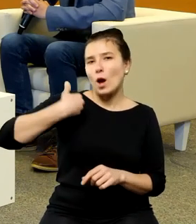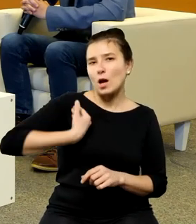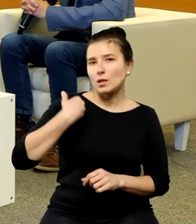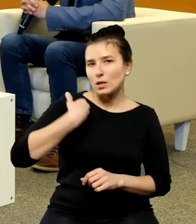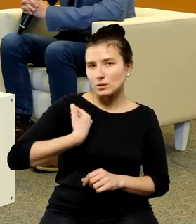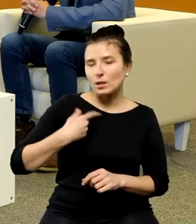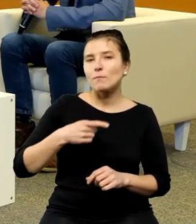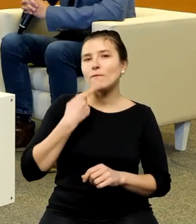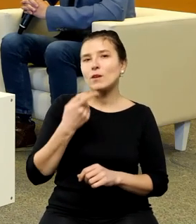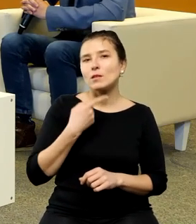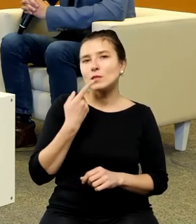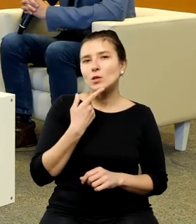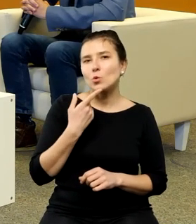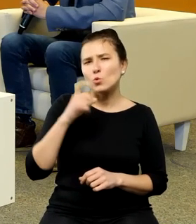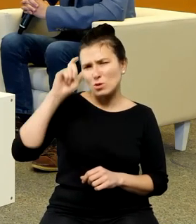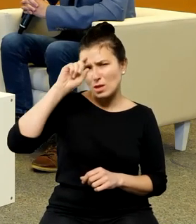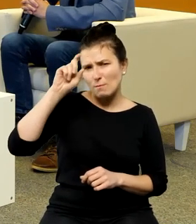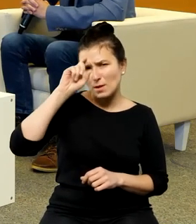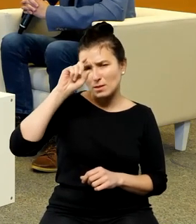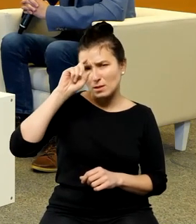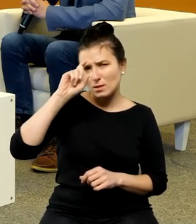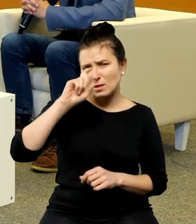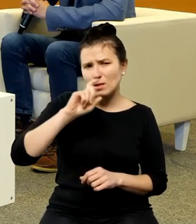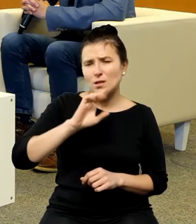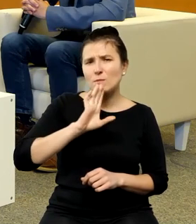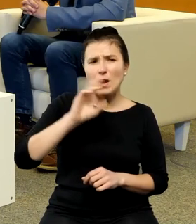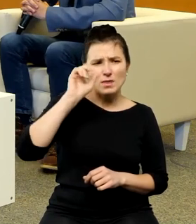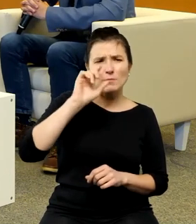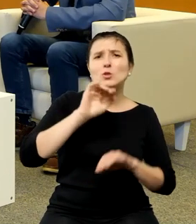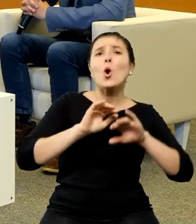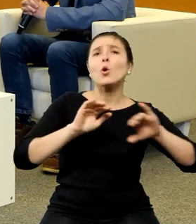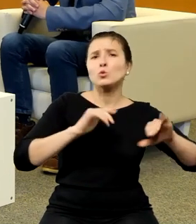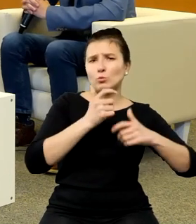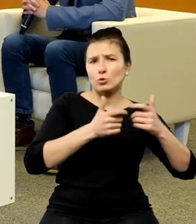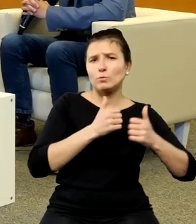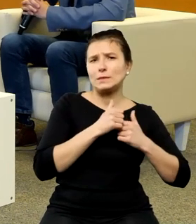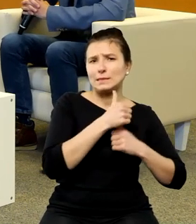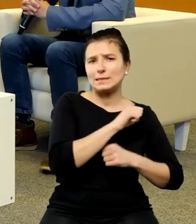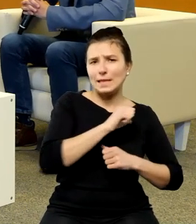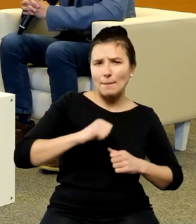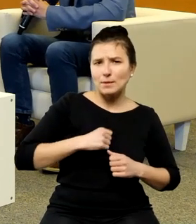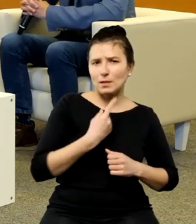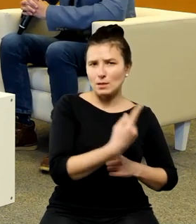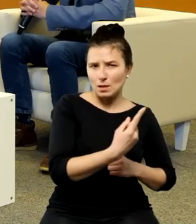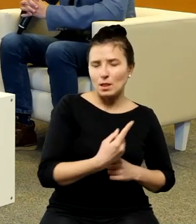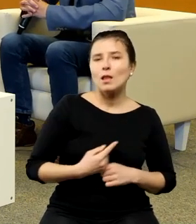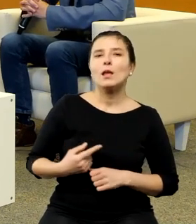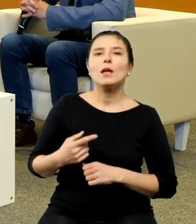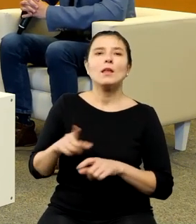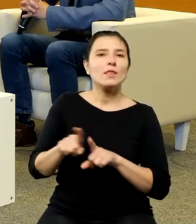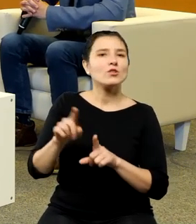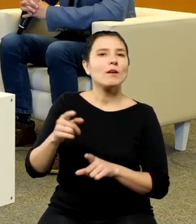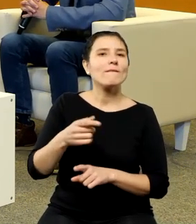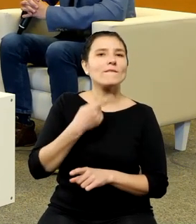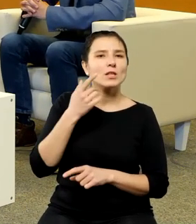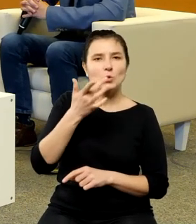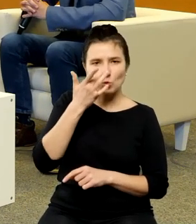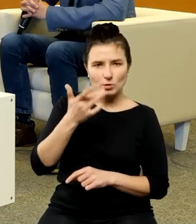w języku niemieckim Niemcy zrobili to oddzielnie w języku rosyjskim i